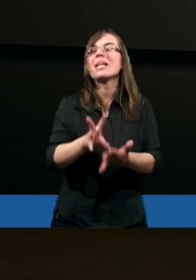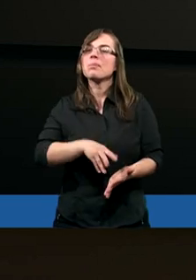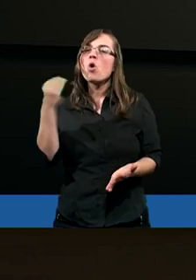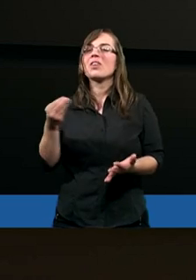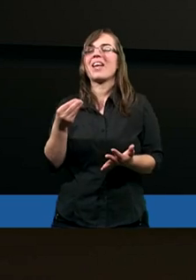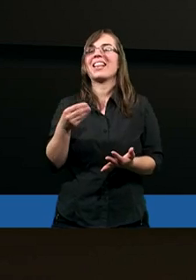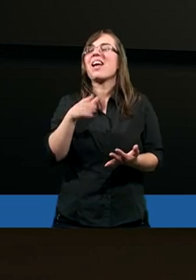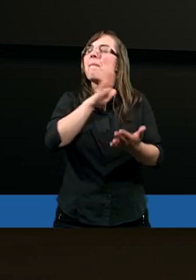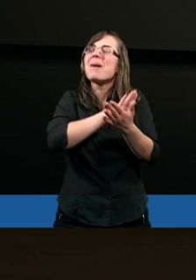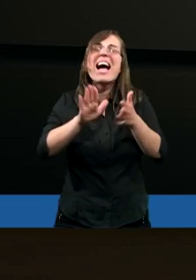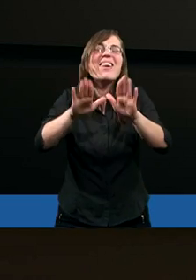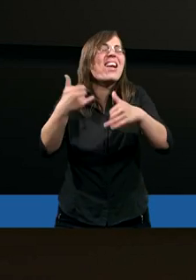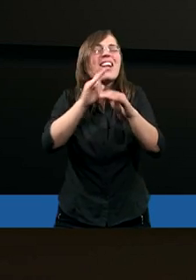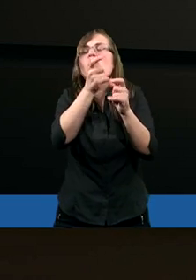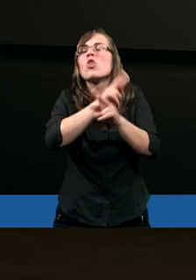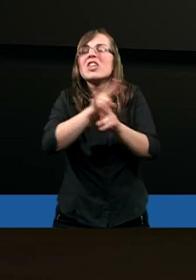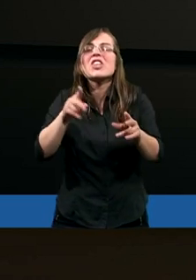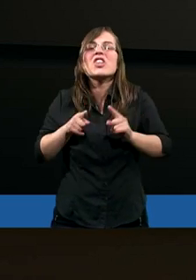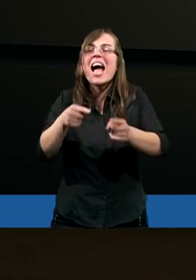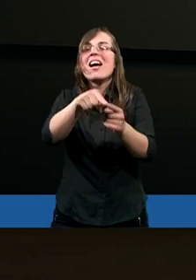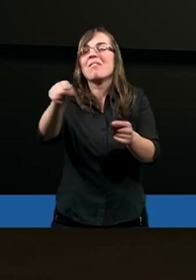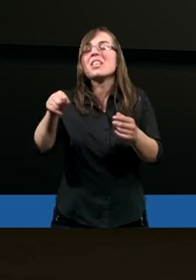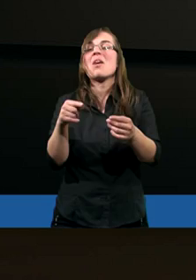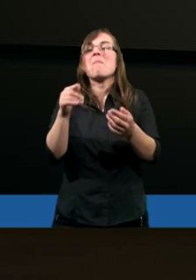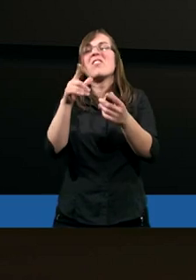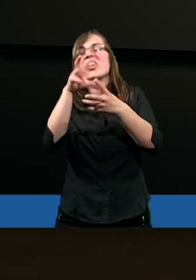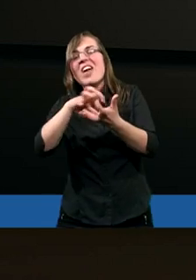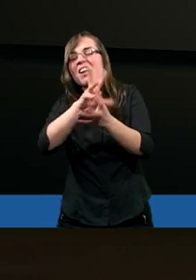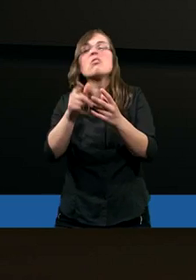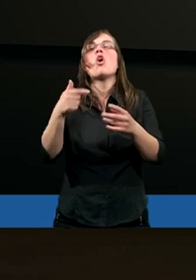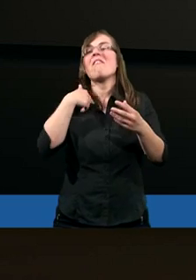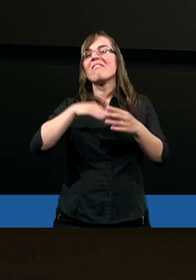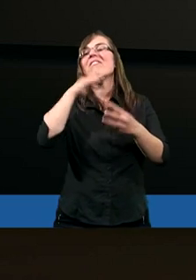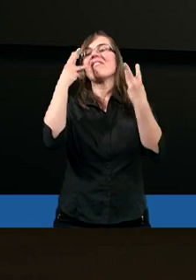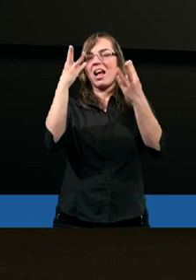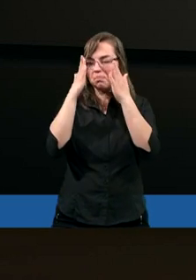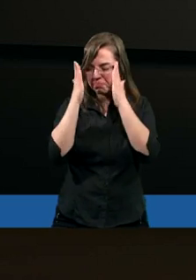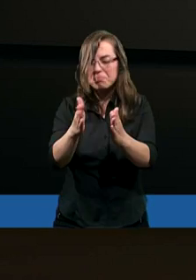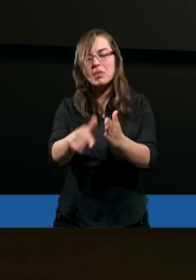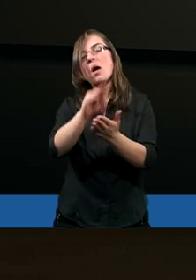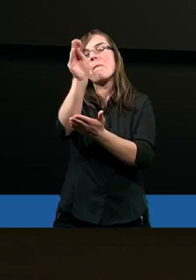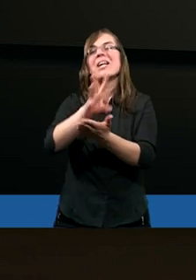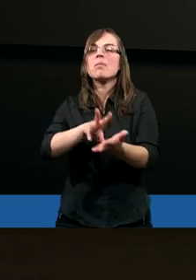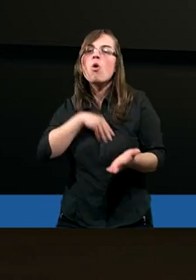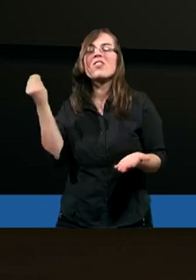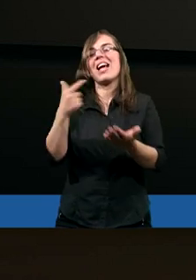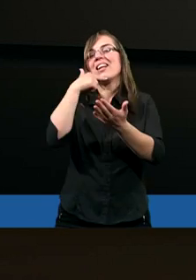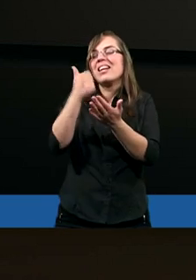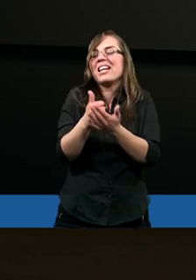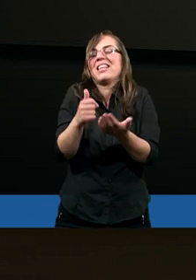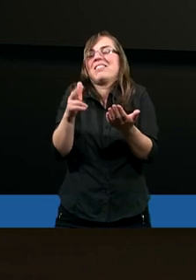zaufanie, bez względu na to, co się dzieje. Ja wiem, że Bóg jest w mi pomóc. Bez względu na to, jakie są konflikty.